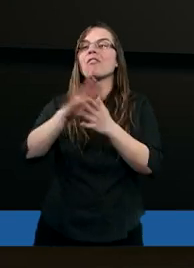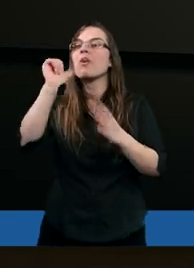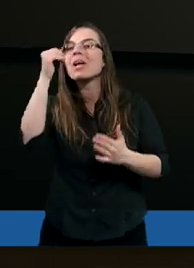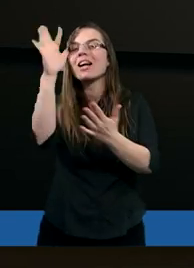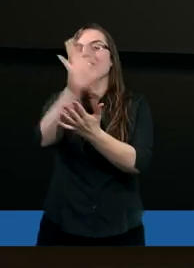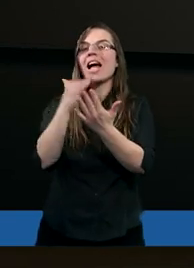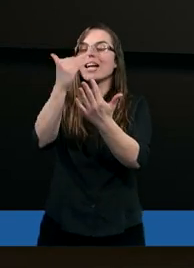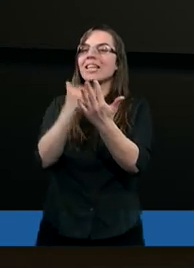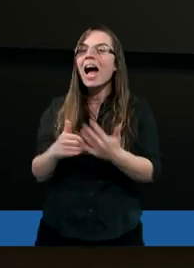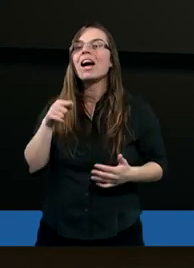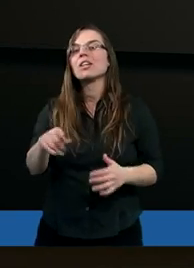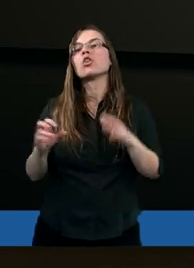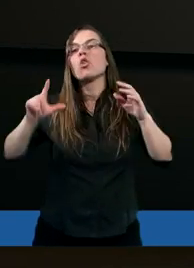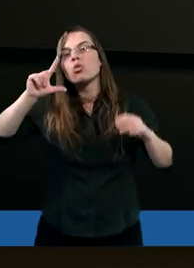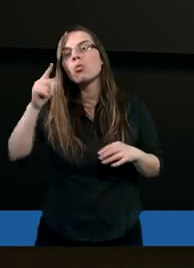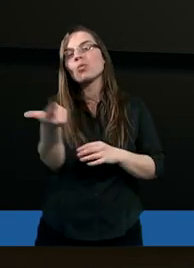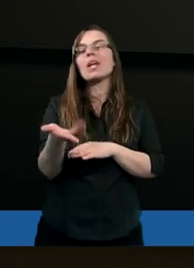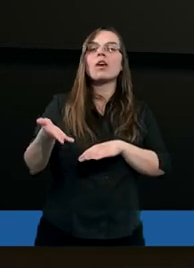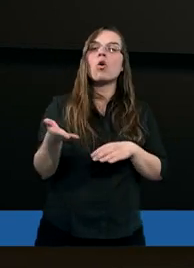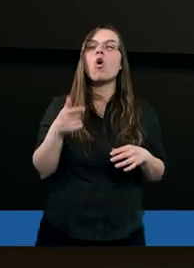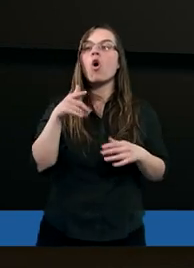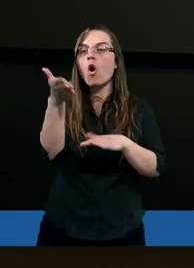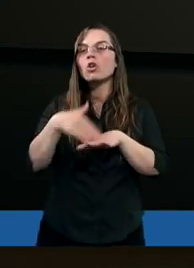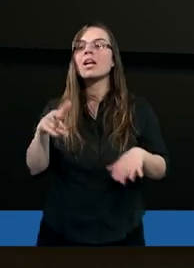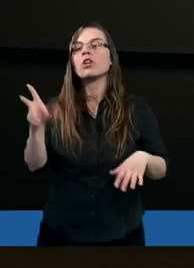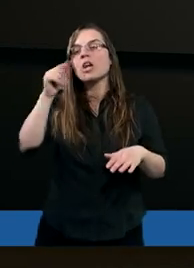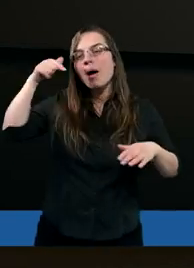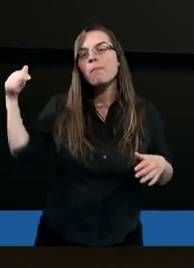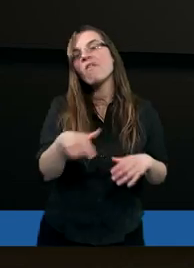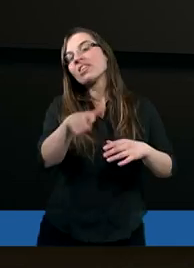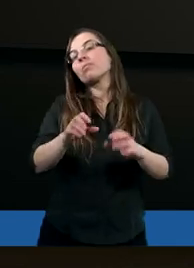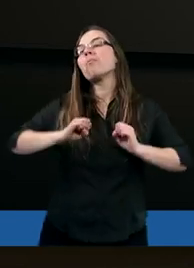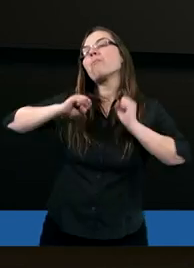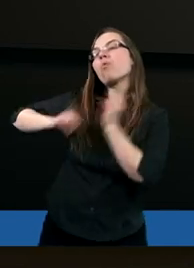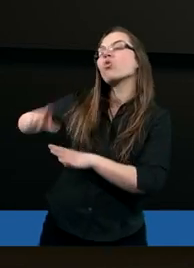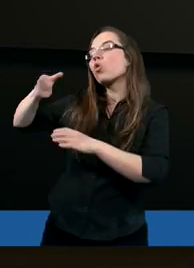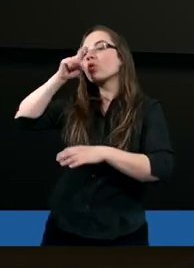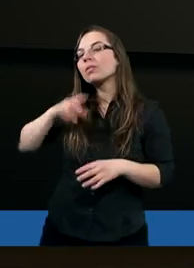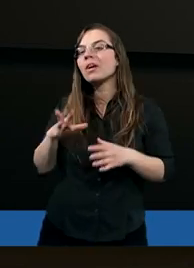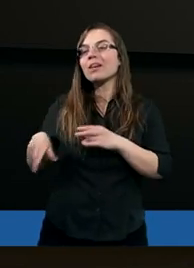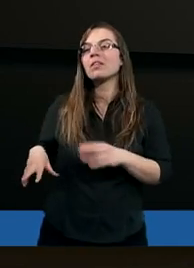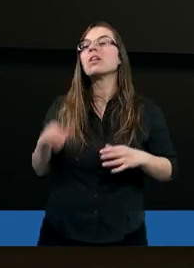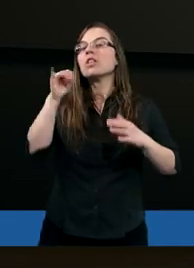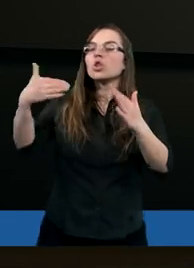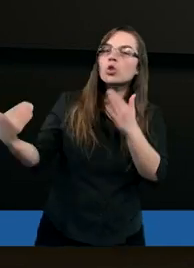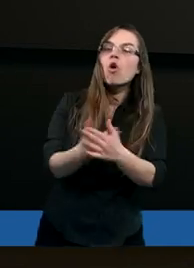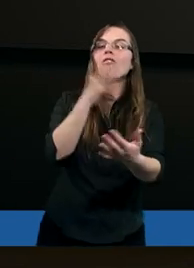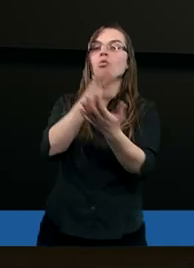pierwszych trzech tekstach tego drugiego rozdziału, że powinniśmy to porzucić. I oni byli znowu Jakubem.